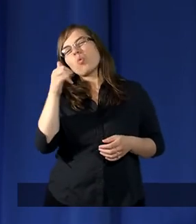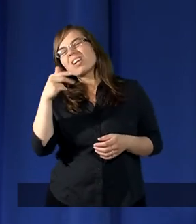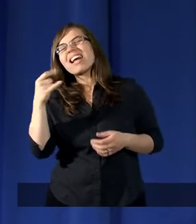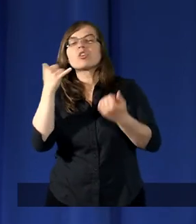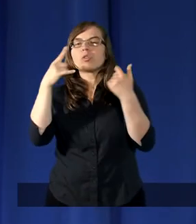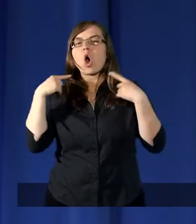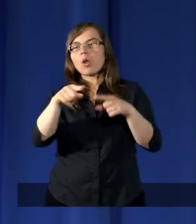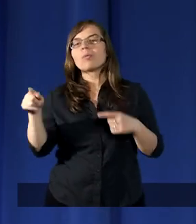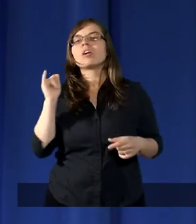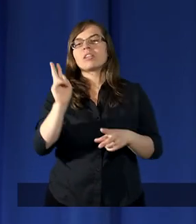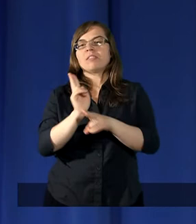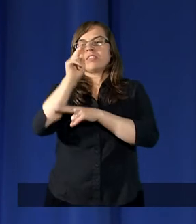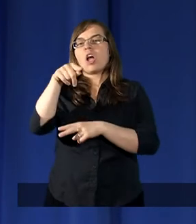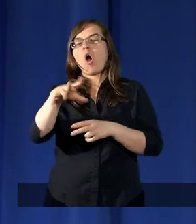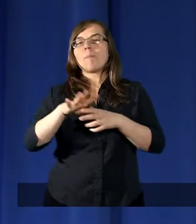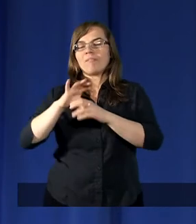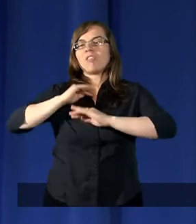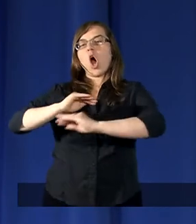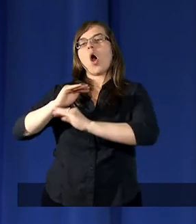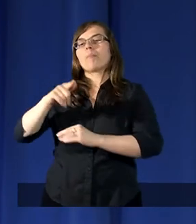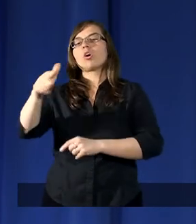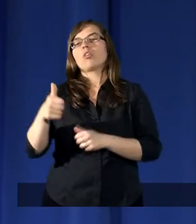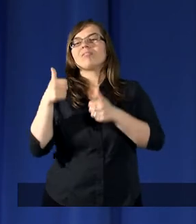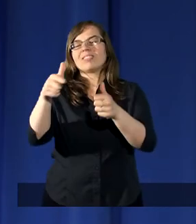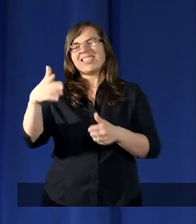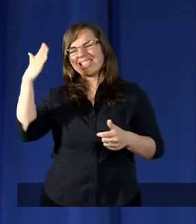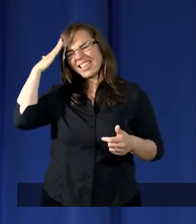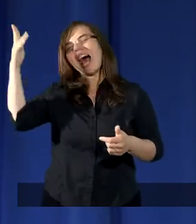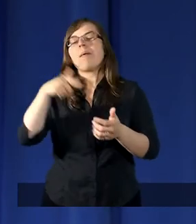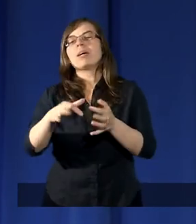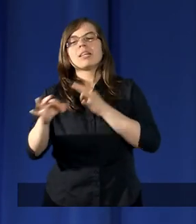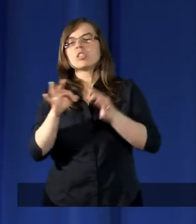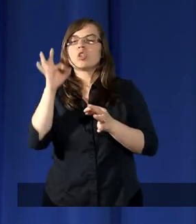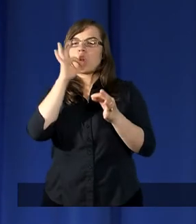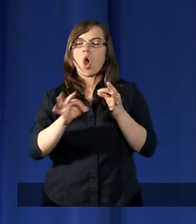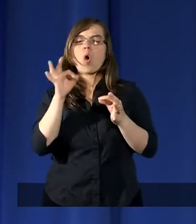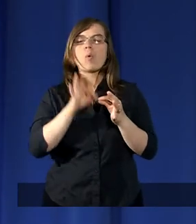wystąpił w jego obronie. To, co znamy dokładnie,